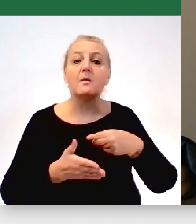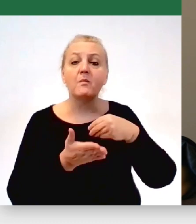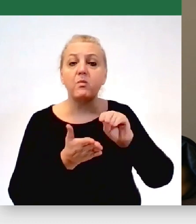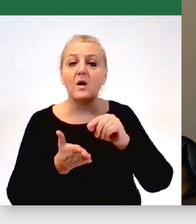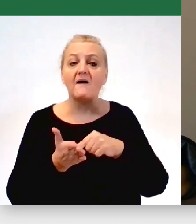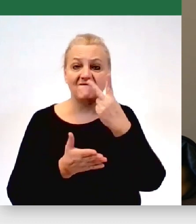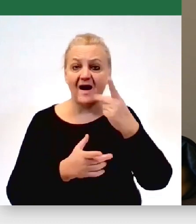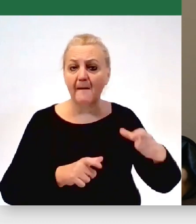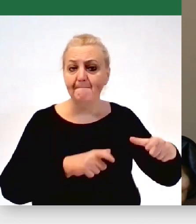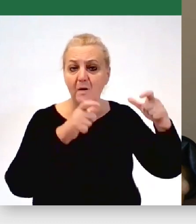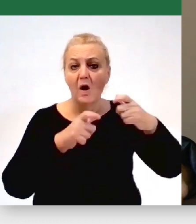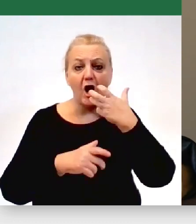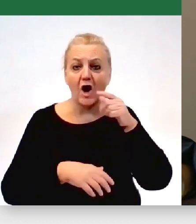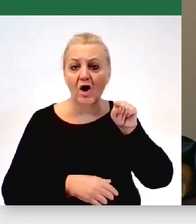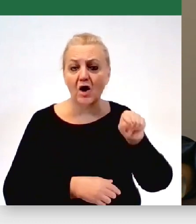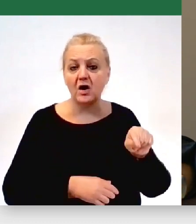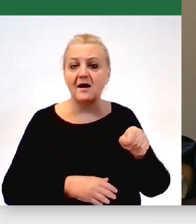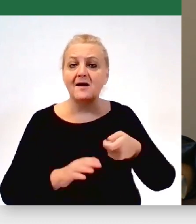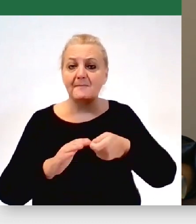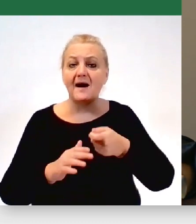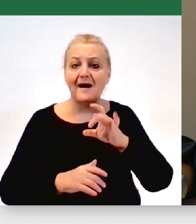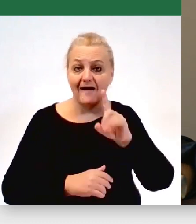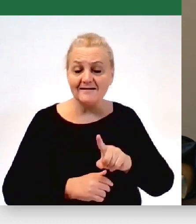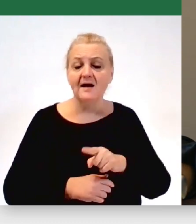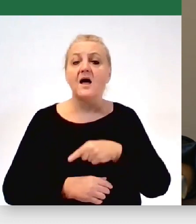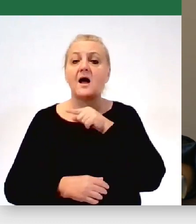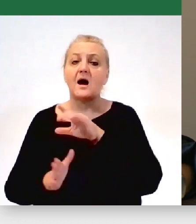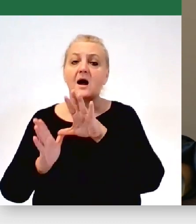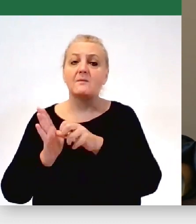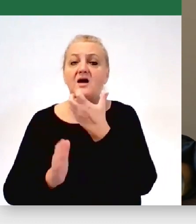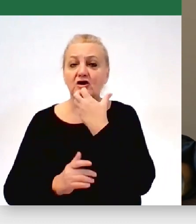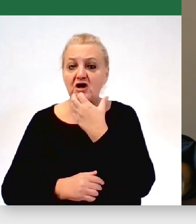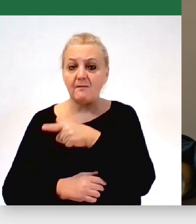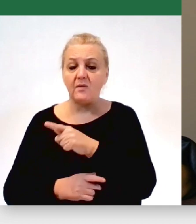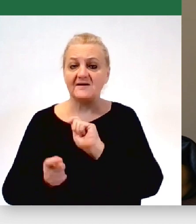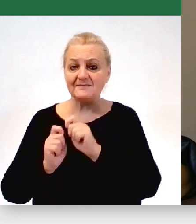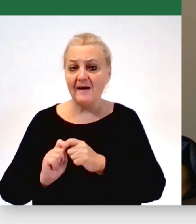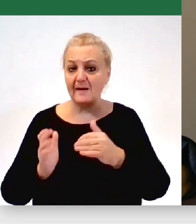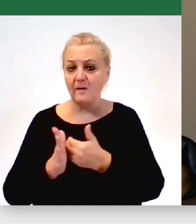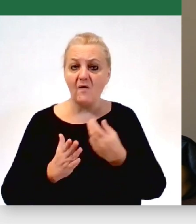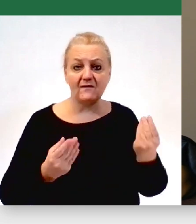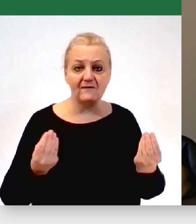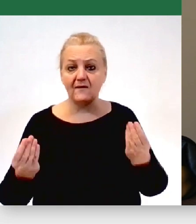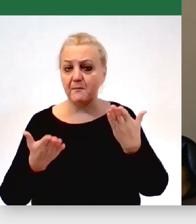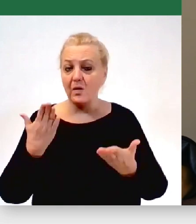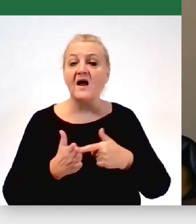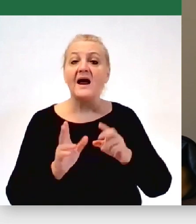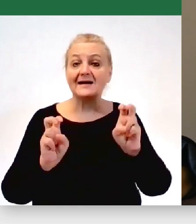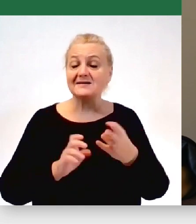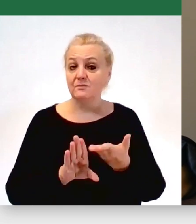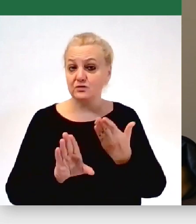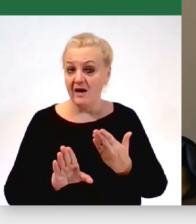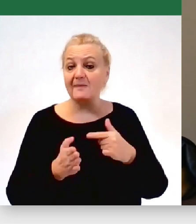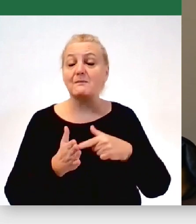bloków, które są ogrzewane z kotłowni gazowej, a ile z miejskich ciepłowni, które zmodernizowaliśmy. Bo przed tym kryzysem udało nam się obydwie